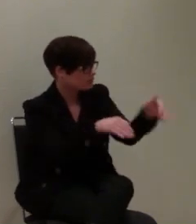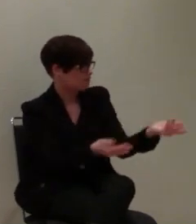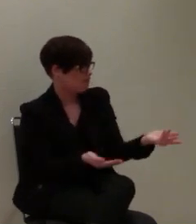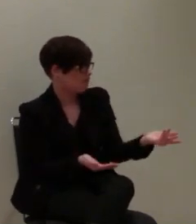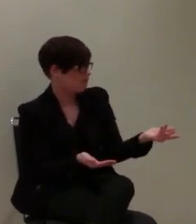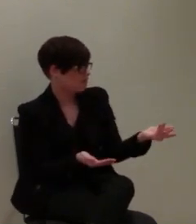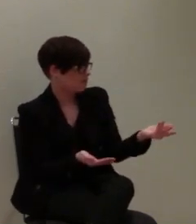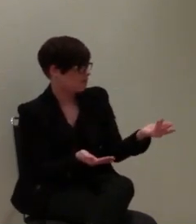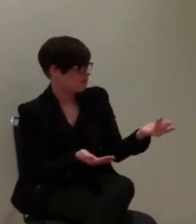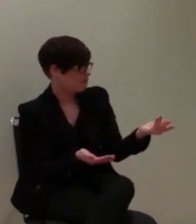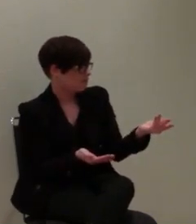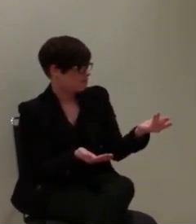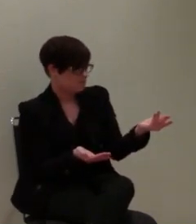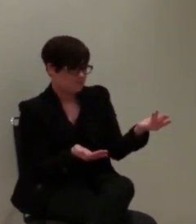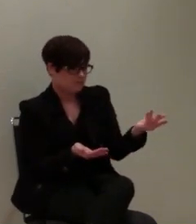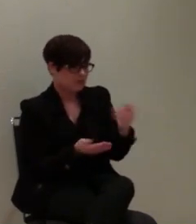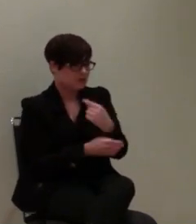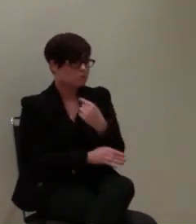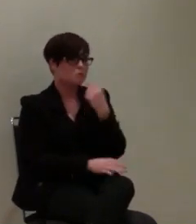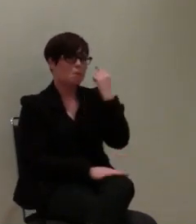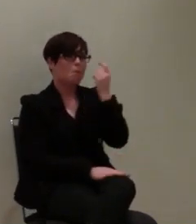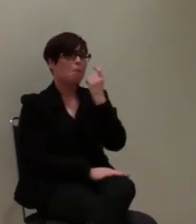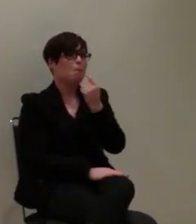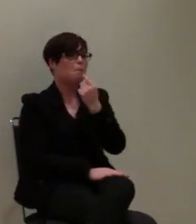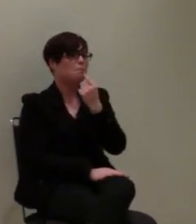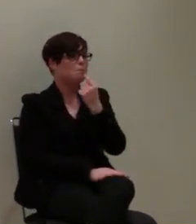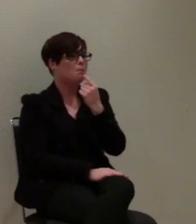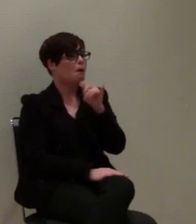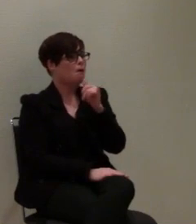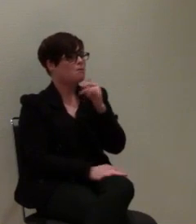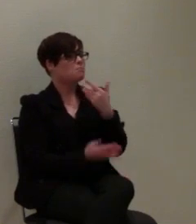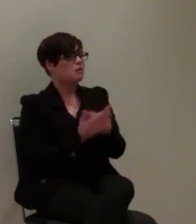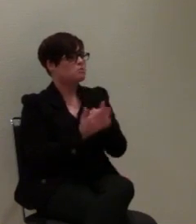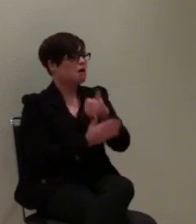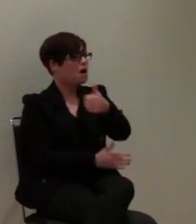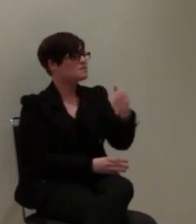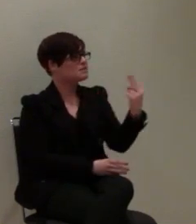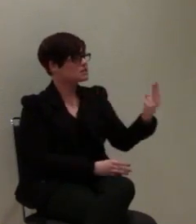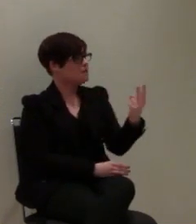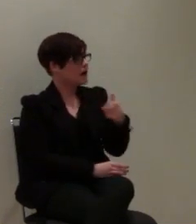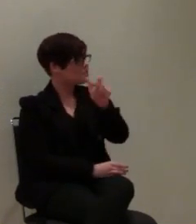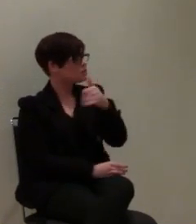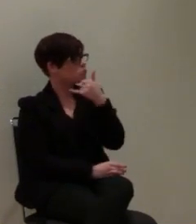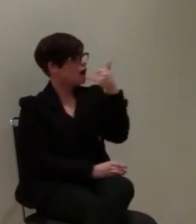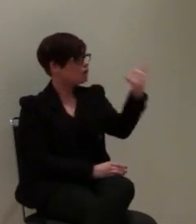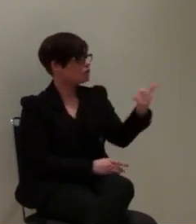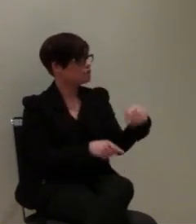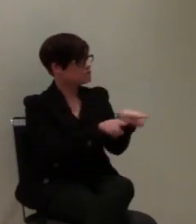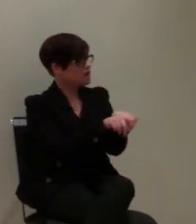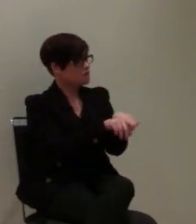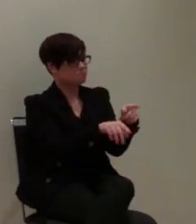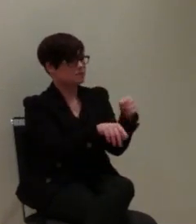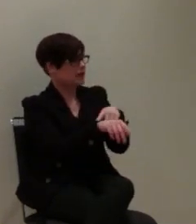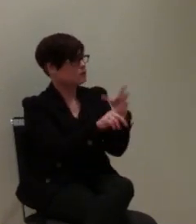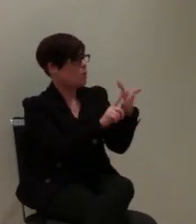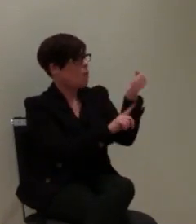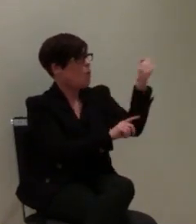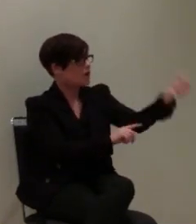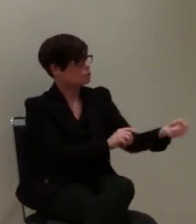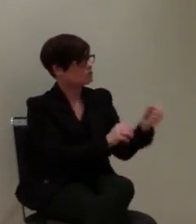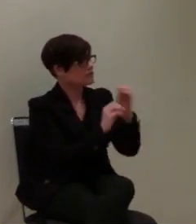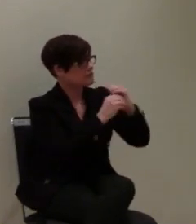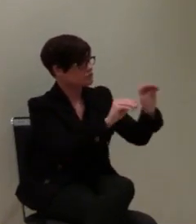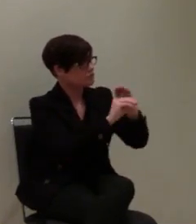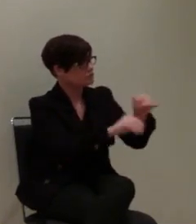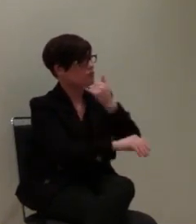die haben sich dort ausgedacht, dass mit jedem Anruf bei der 112 gleich die Ortungsinformation